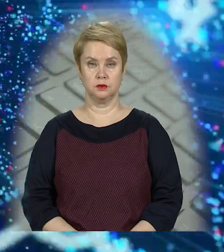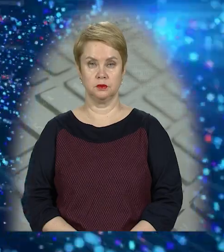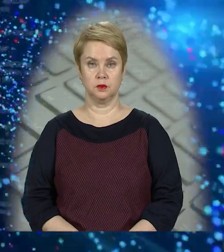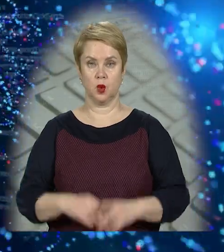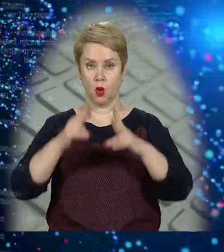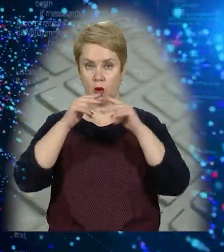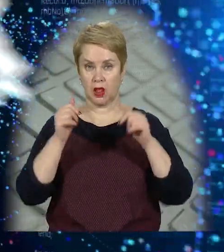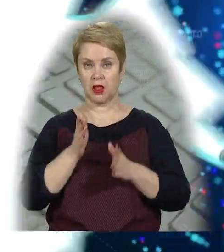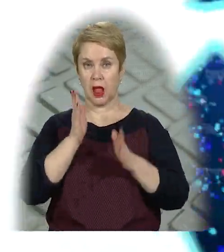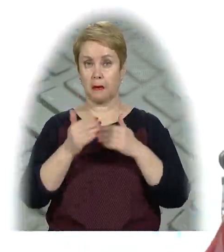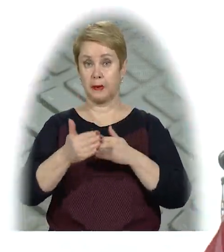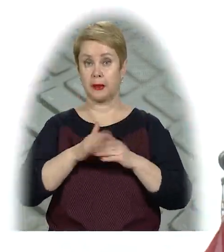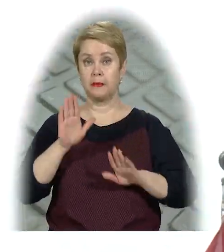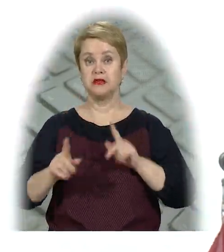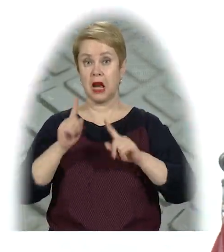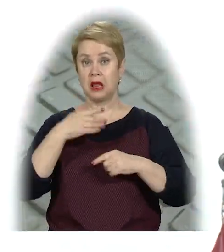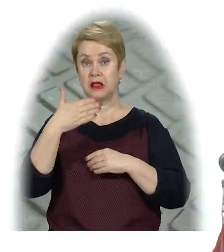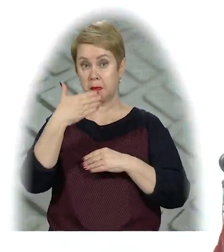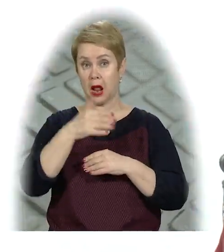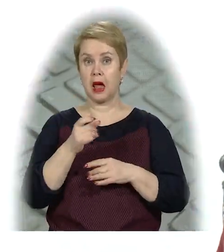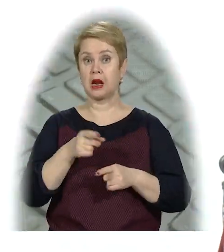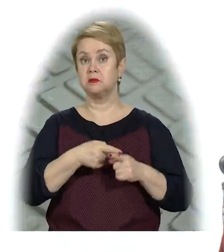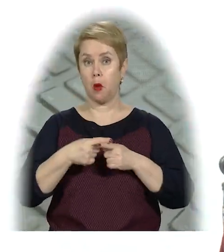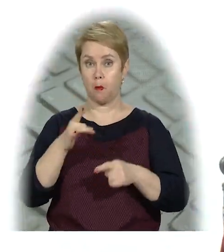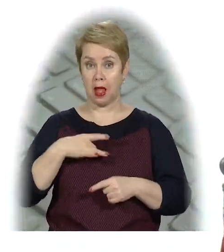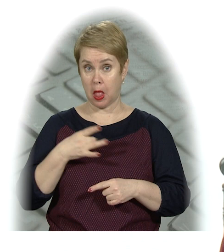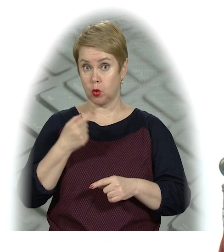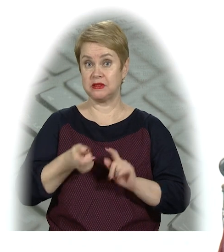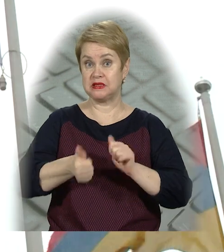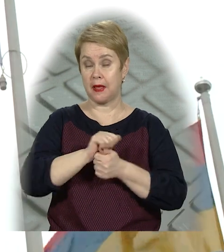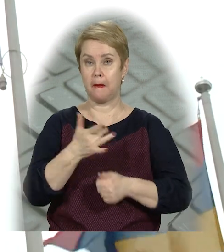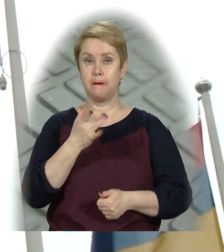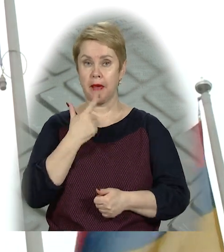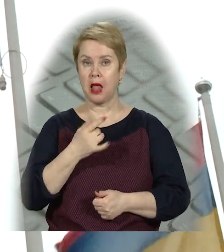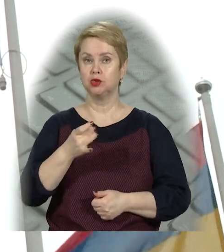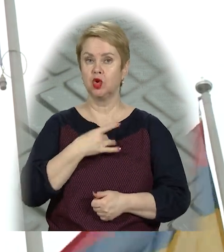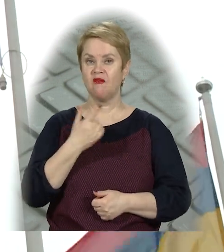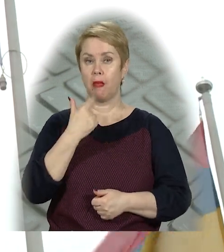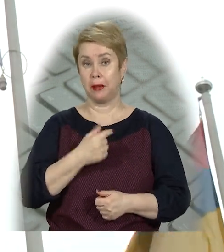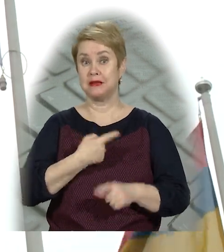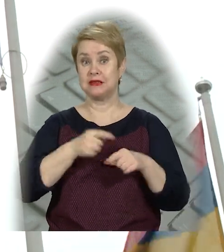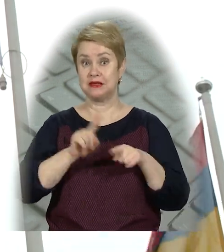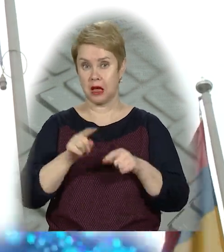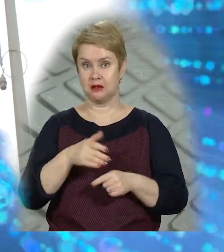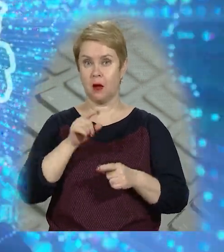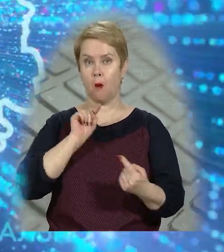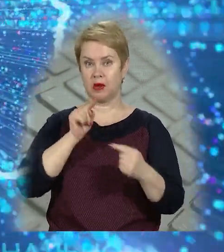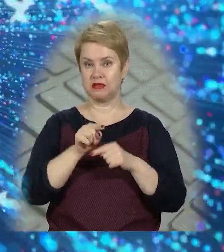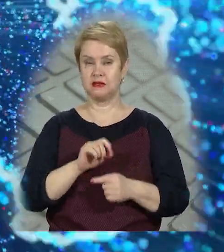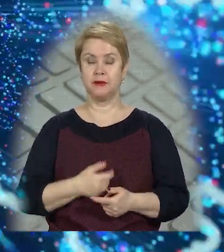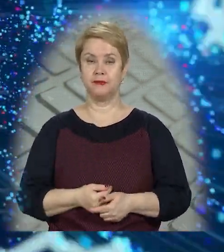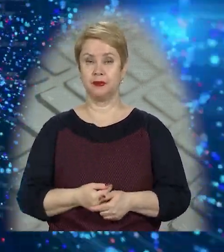У Дніпрі на алеї перед міськрадою державний прапор Республіки і Білорусь замінили на біло-червоно-білий. Це стяг тамтешньої